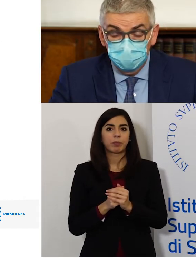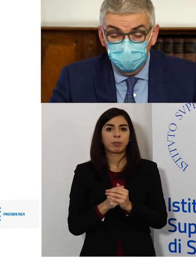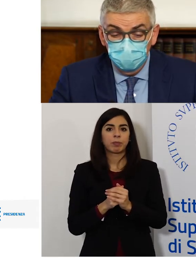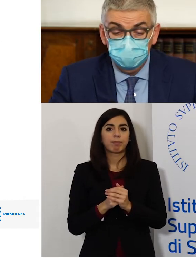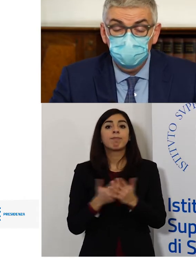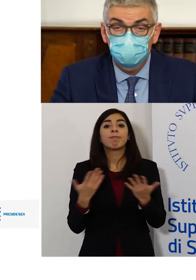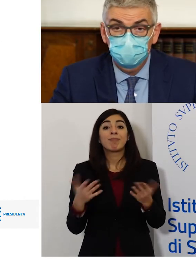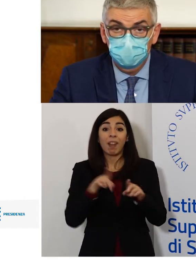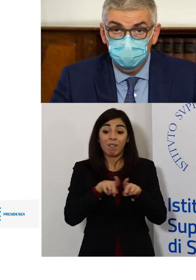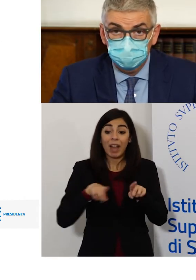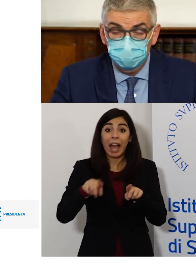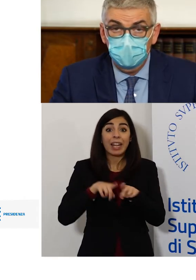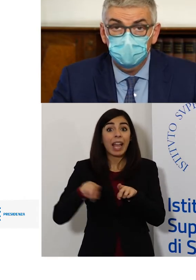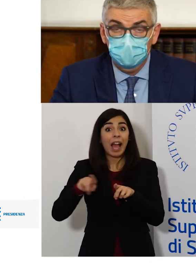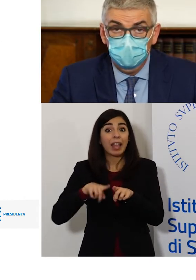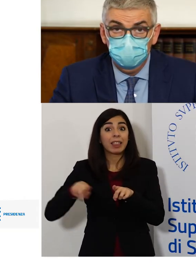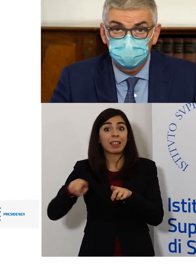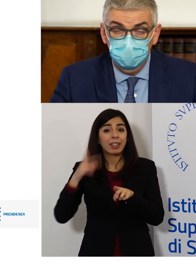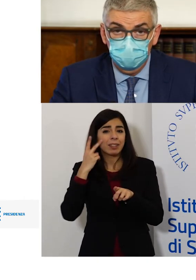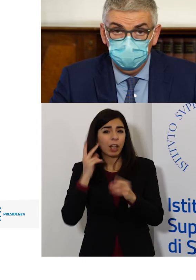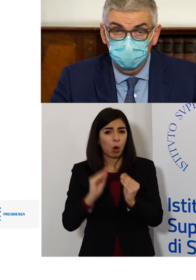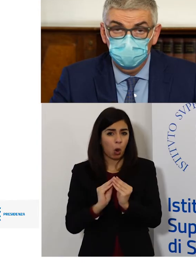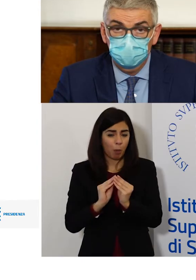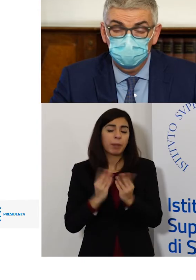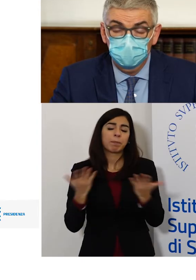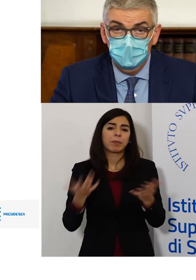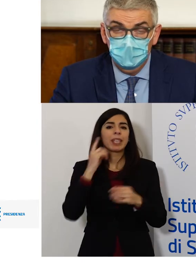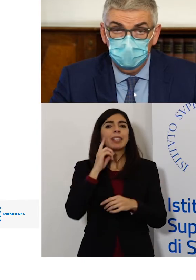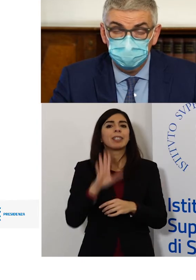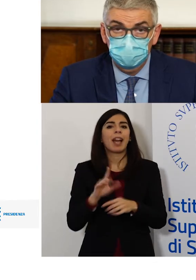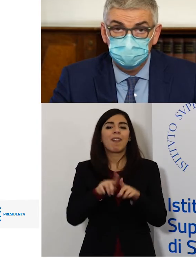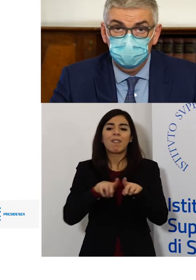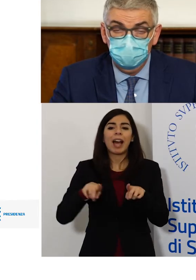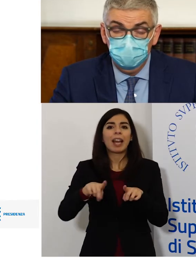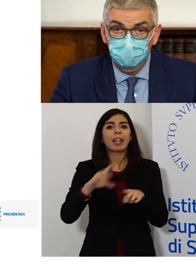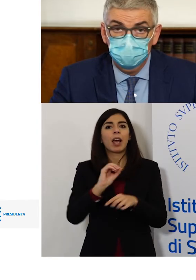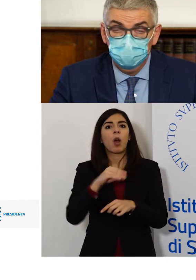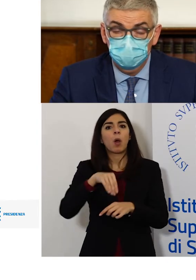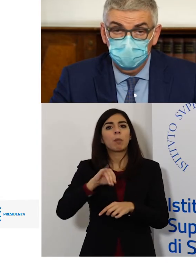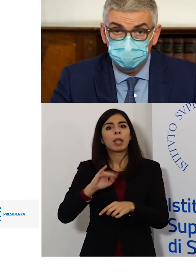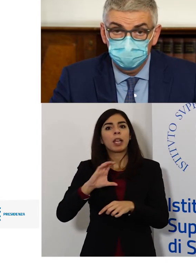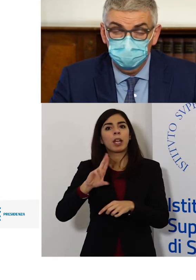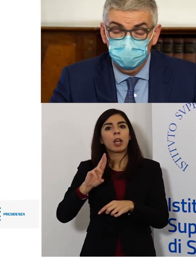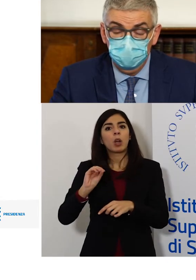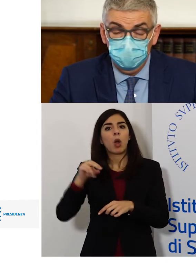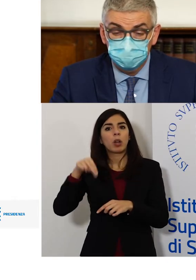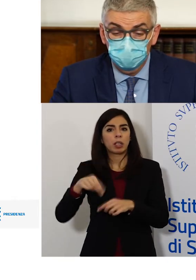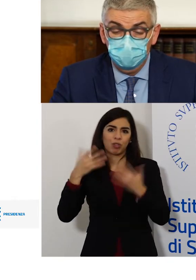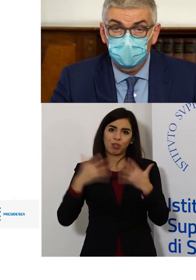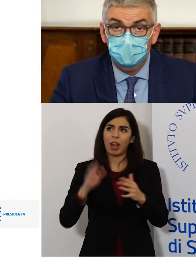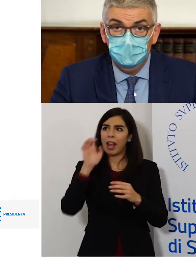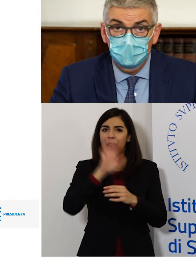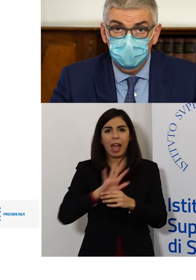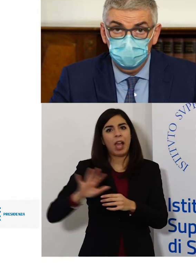la circolazione delle varianti, sappiamo che la variante Omicron da segnalazioni che avvengono nel resto dei